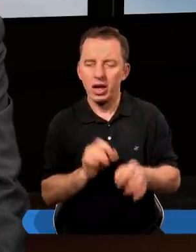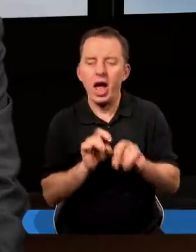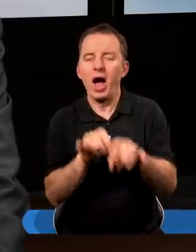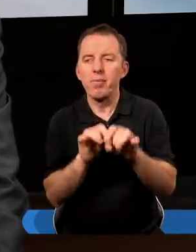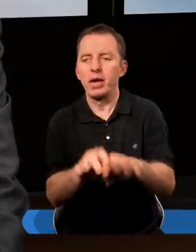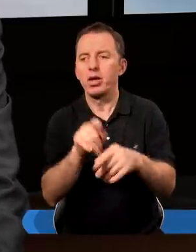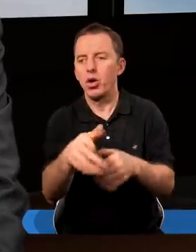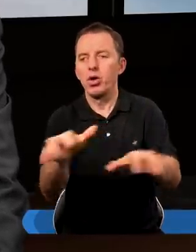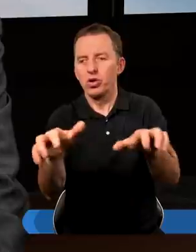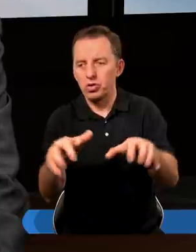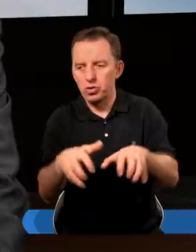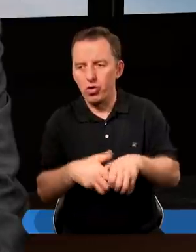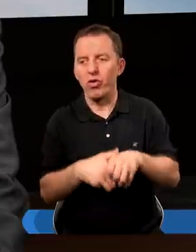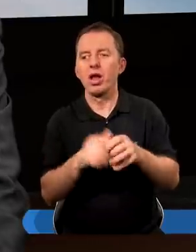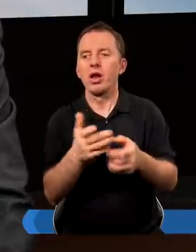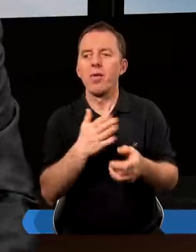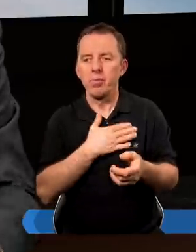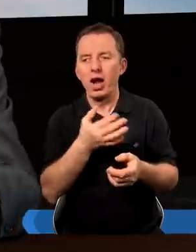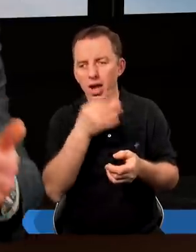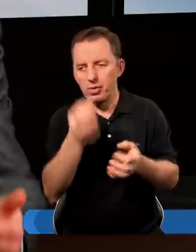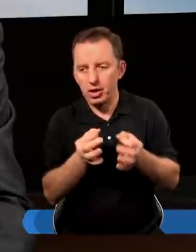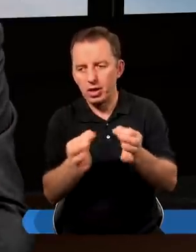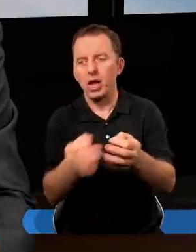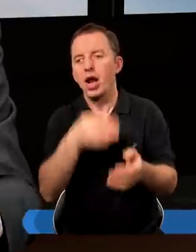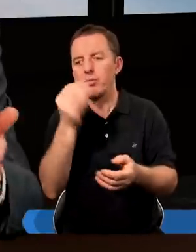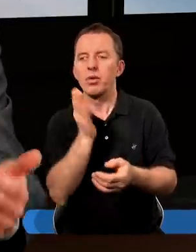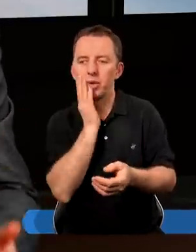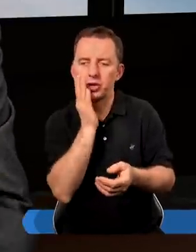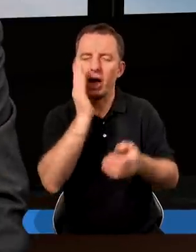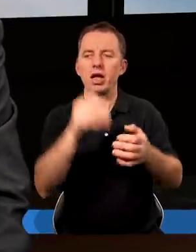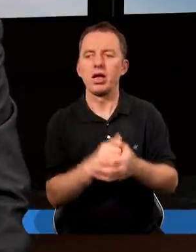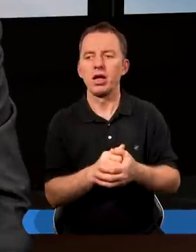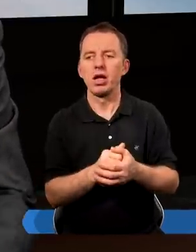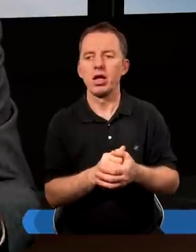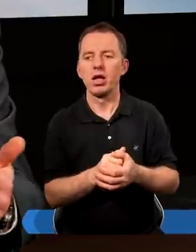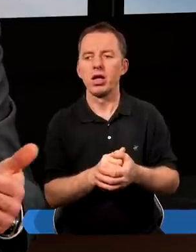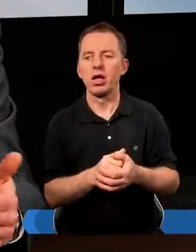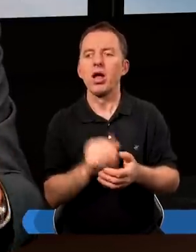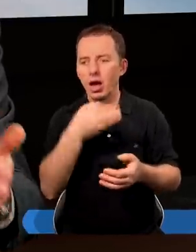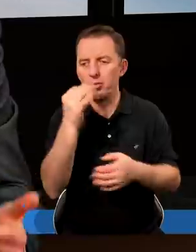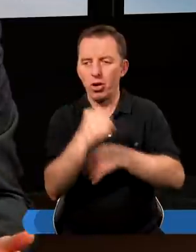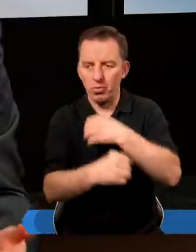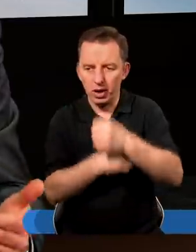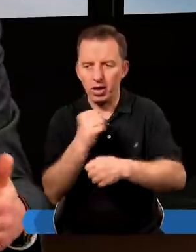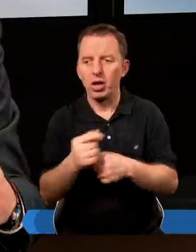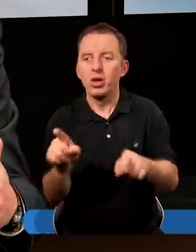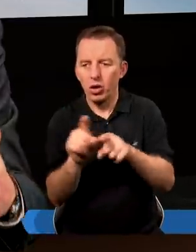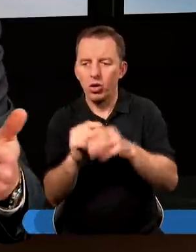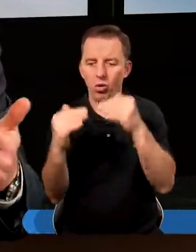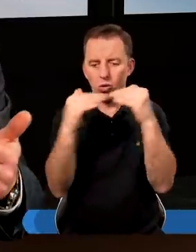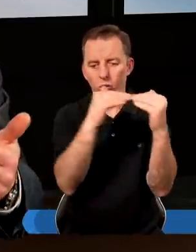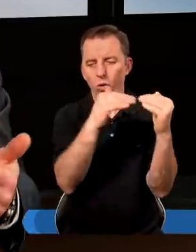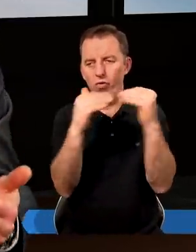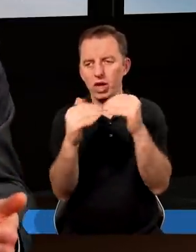napędza tą chciwość, że my porównujemy się. Ktoś ma lepszy samochód, ktoś ma lepsze mieszkanie, ktoś zarabia więcej, ma lepszą pracę i my chcemy jakby